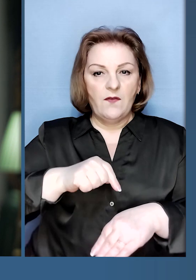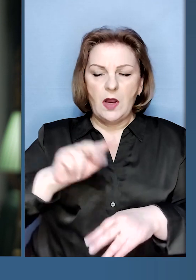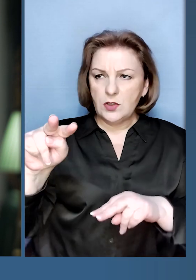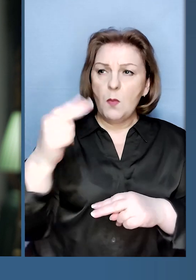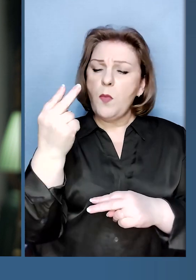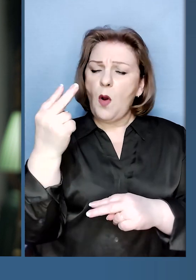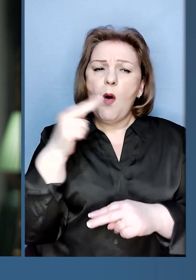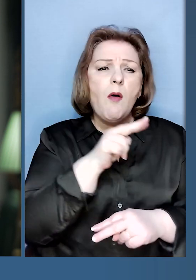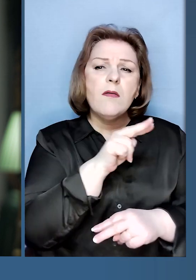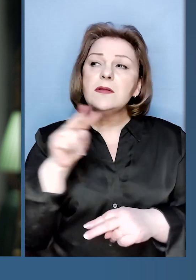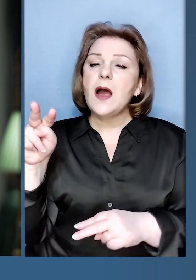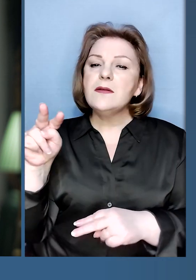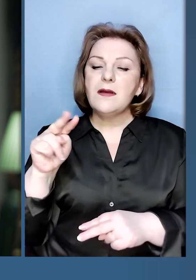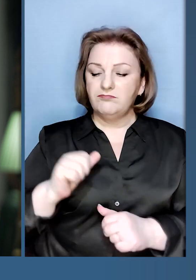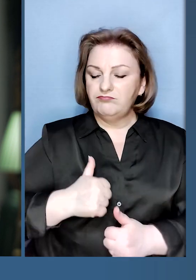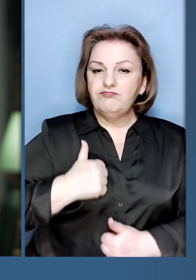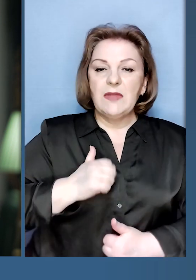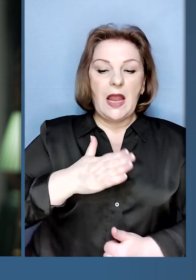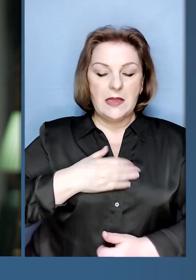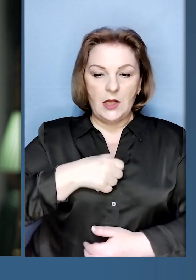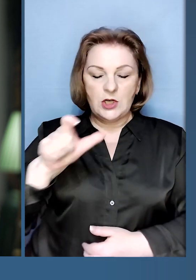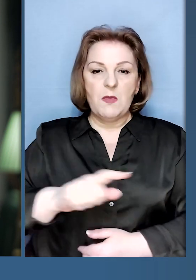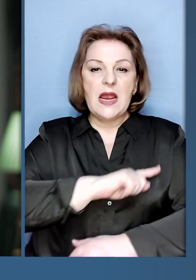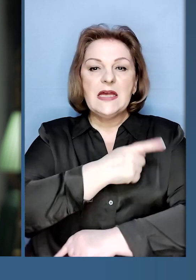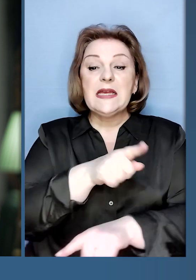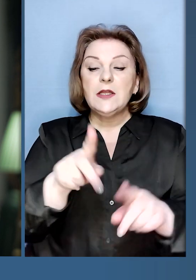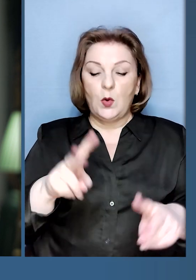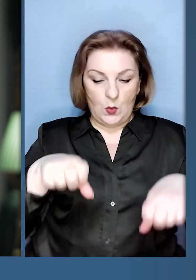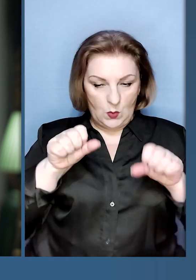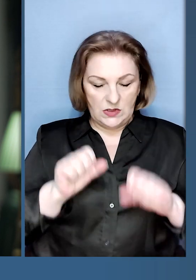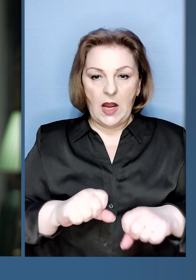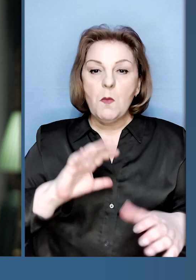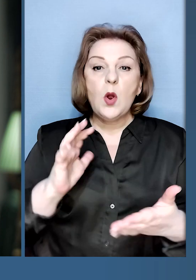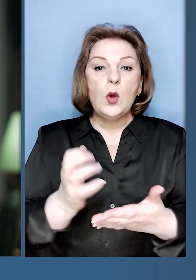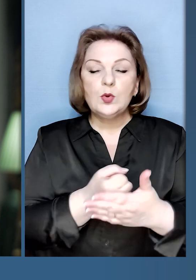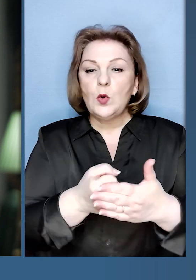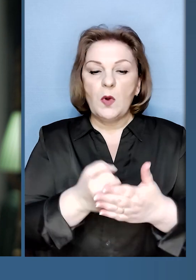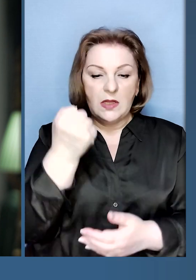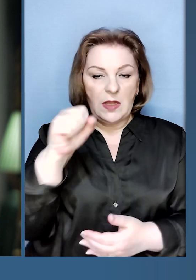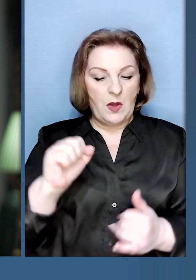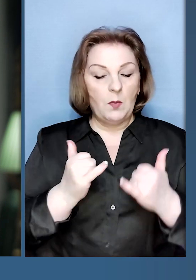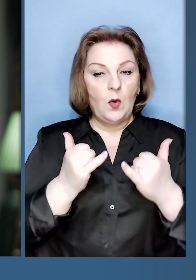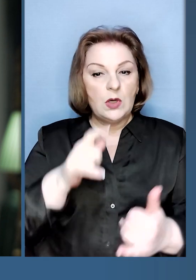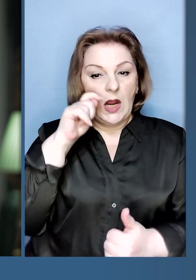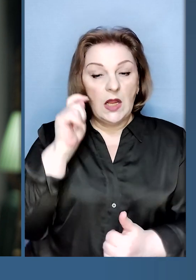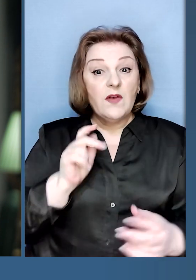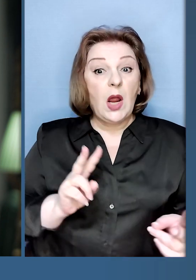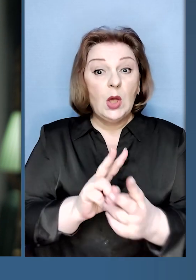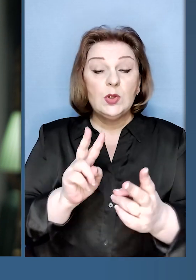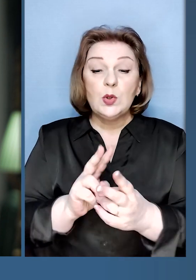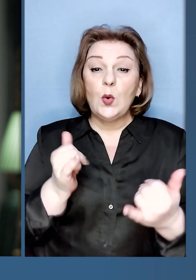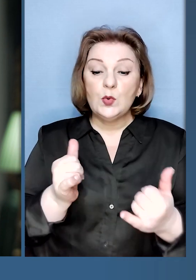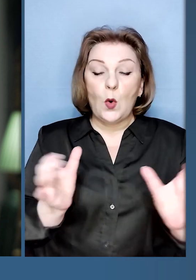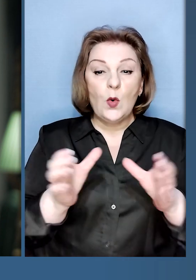яка відчувається у погляді цих наших бійців. Силу тих, хто здатен здобути перемогу для України.